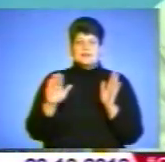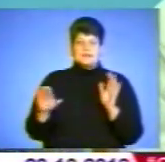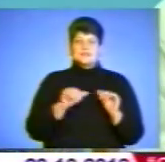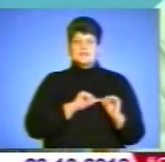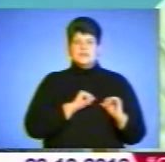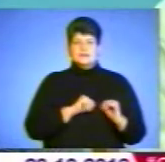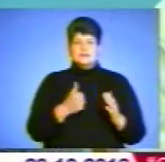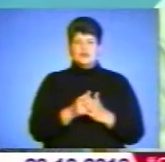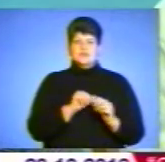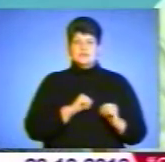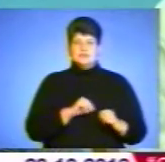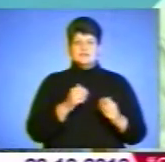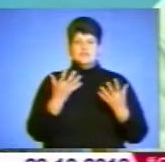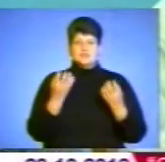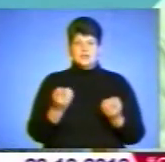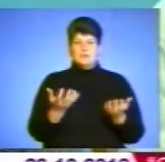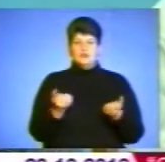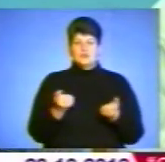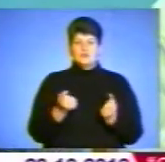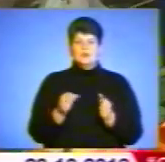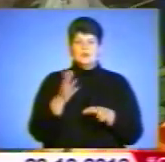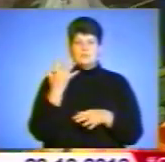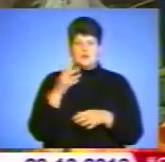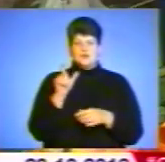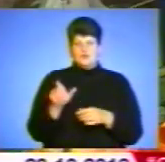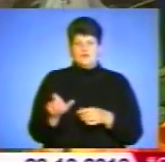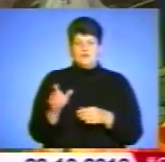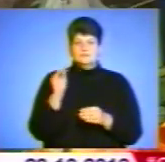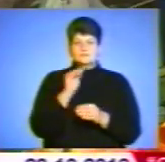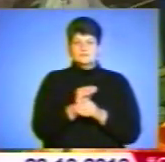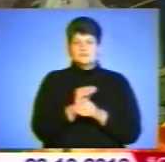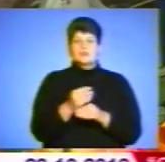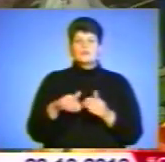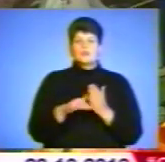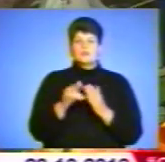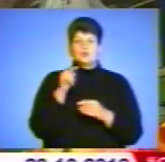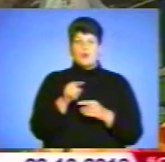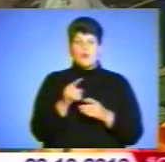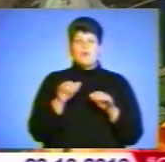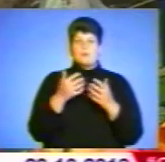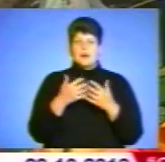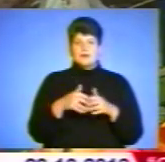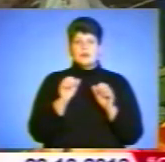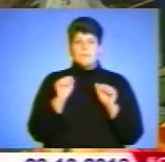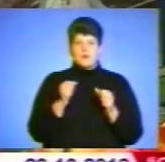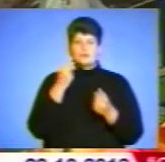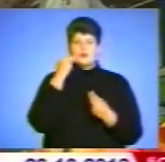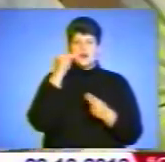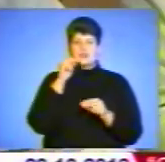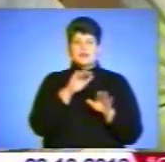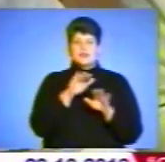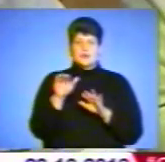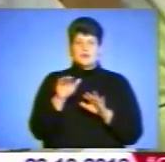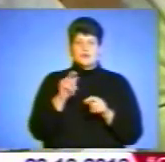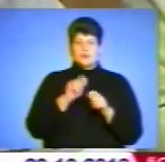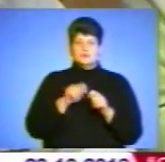до серця» прилади отримали ще п'ятеро хворих на діабет. За допомогою такого обладнання діабетики можуть підвищити рівень контролю